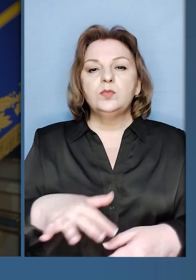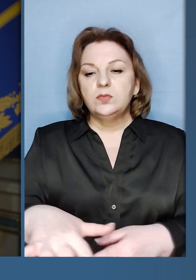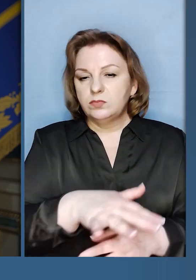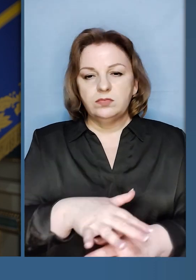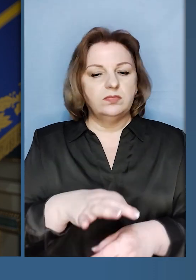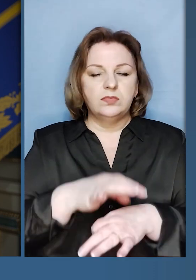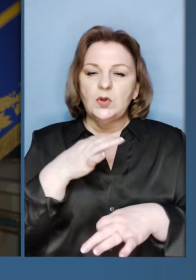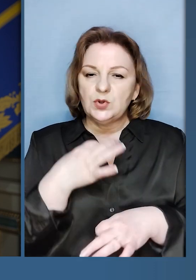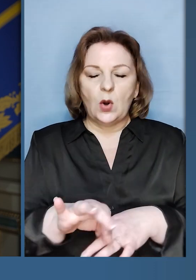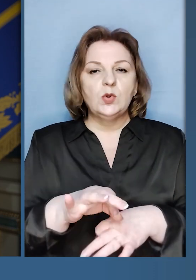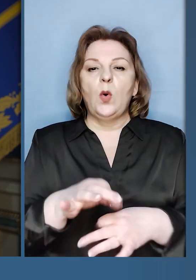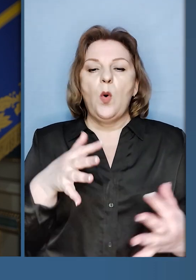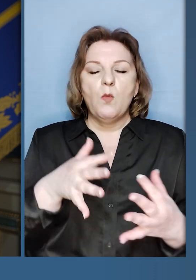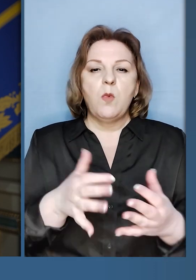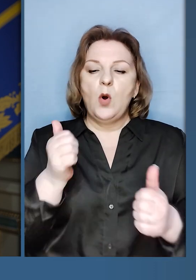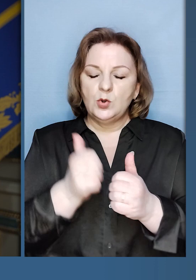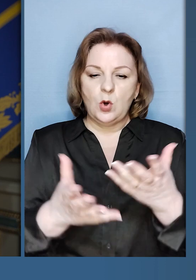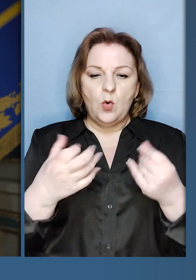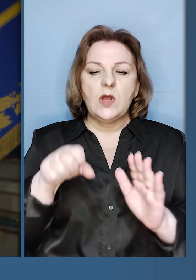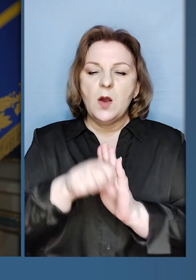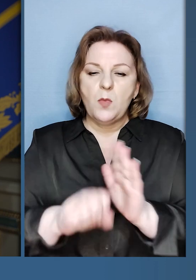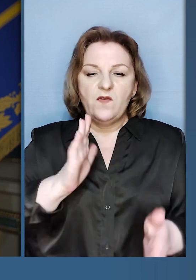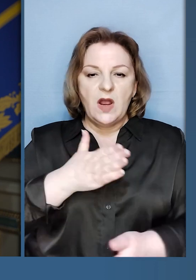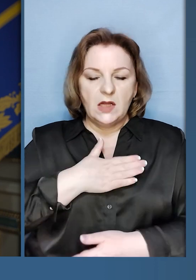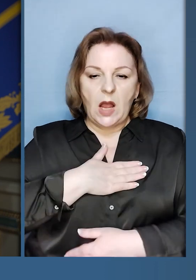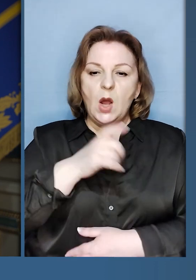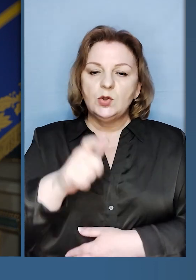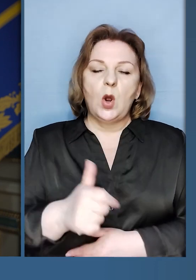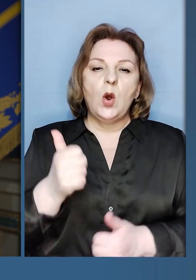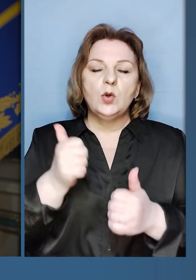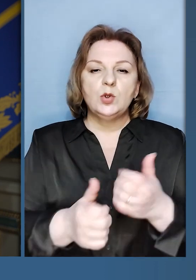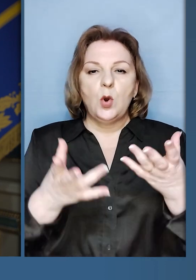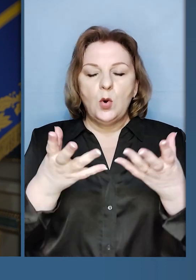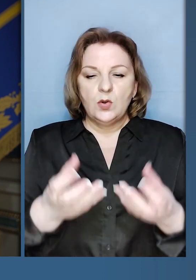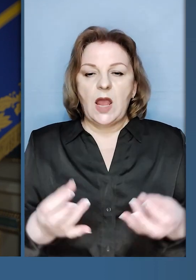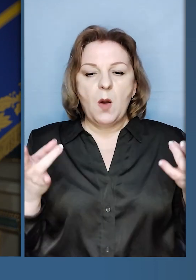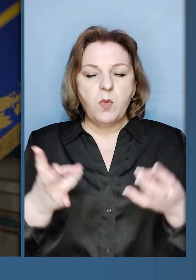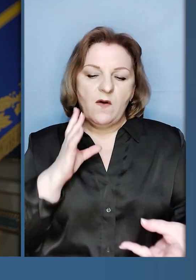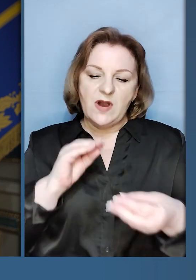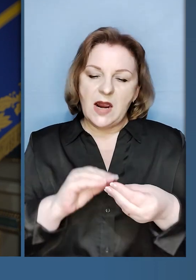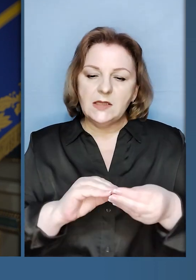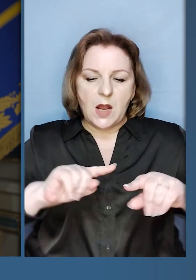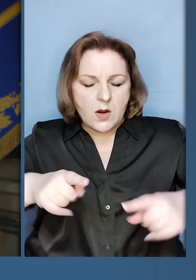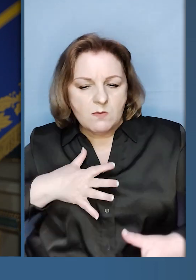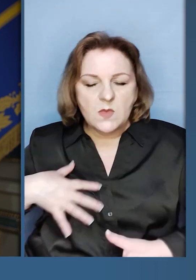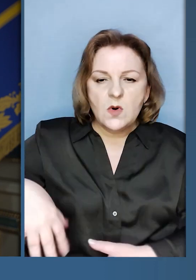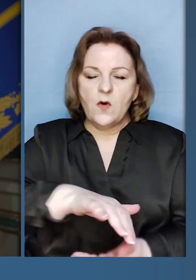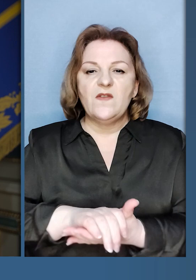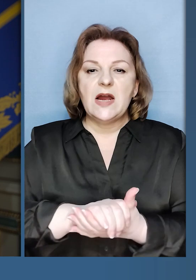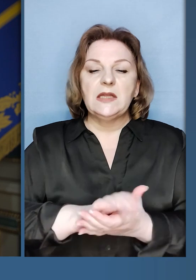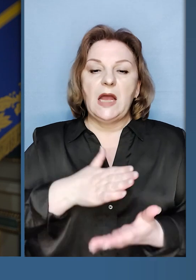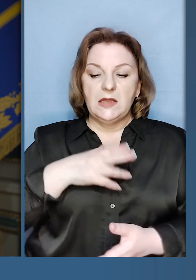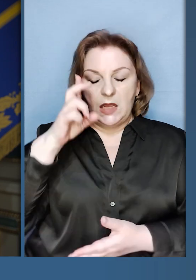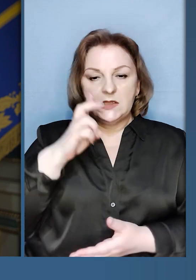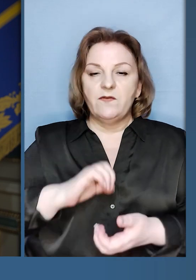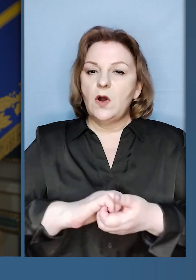боям, які щодня забирають життя наших людей і щодня потребують незмінної мобілізованості нашої держави